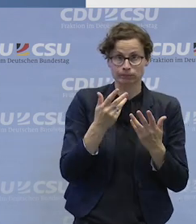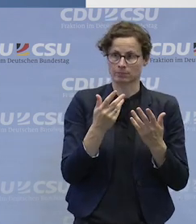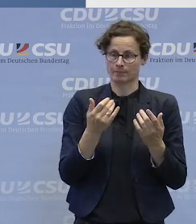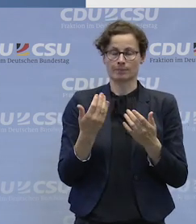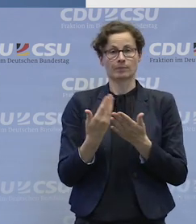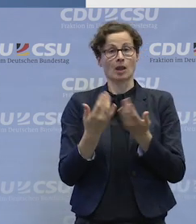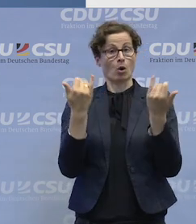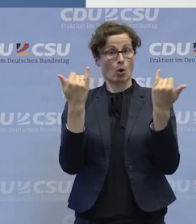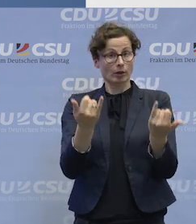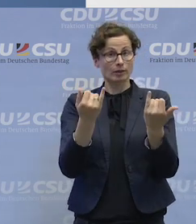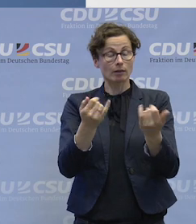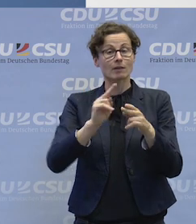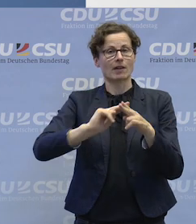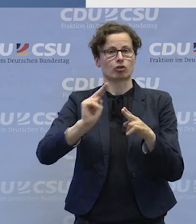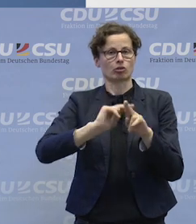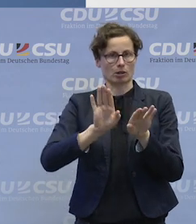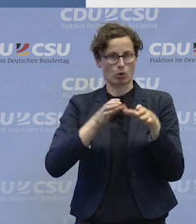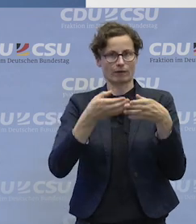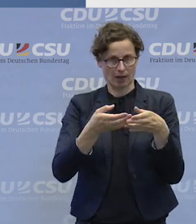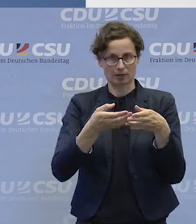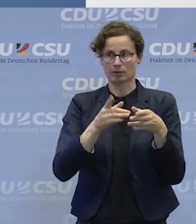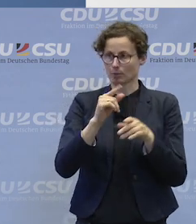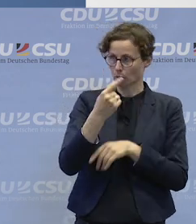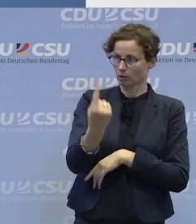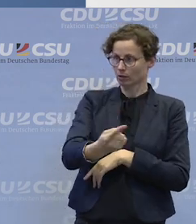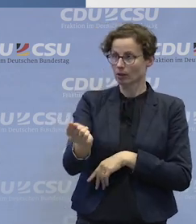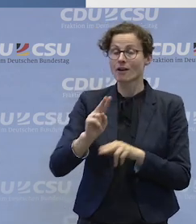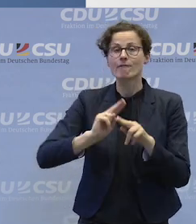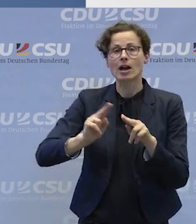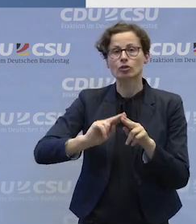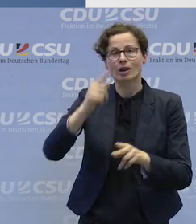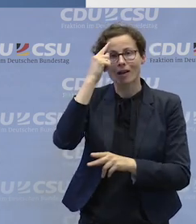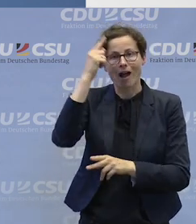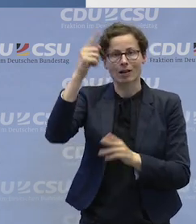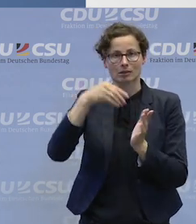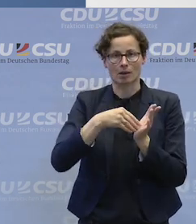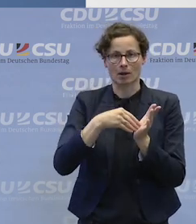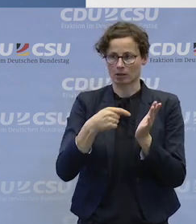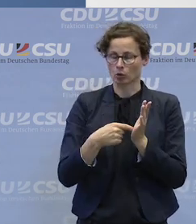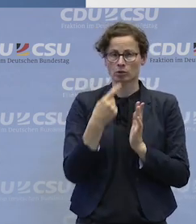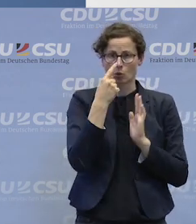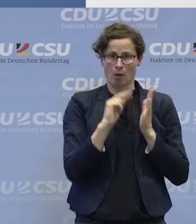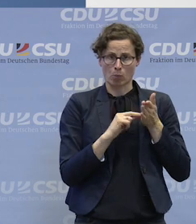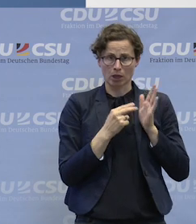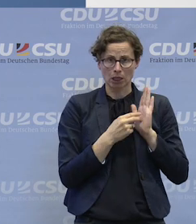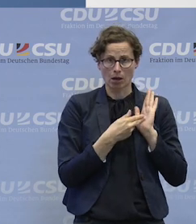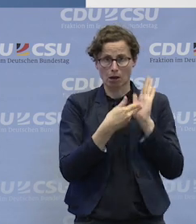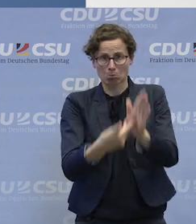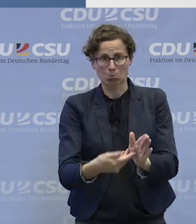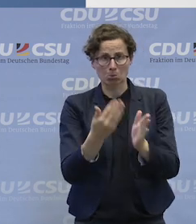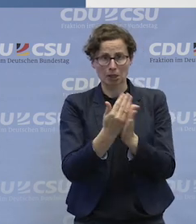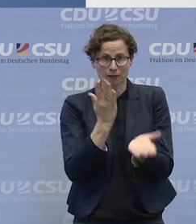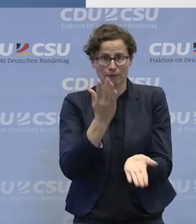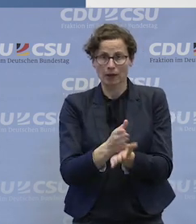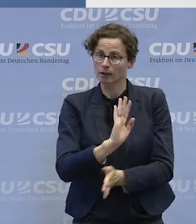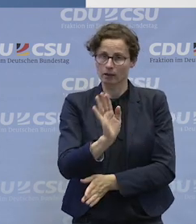uns, die Werkstatträte, dann auch mit beteiligen wollen, wie kann der Prozess der Teilhabe beispielsweise im Arbeitsbereich, wie